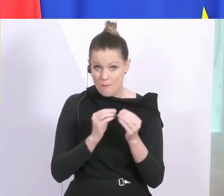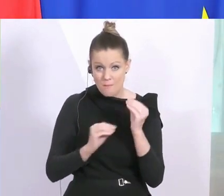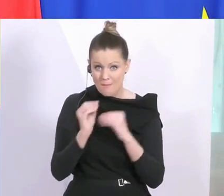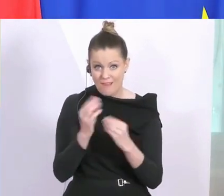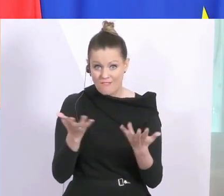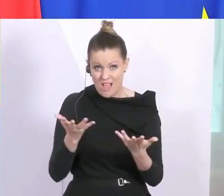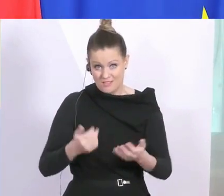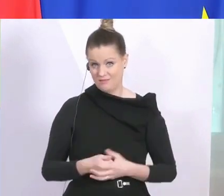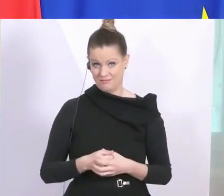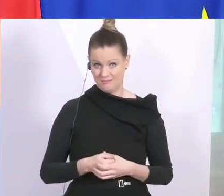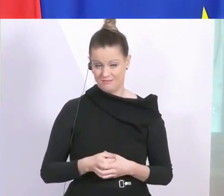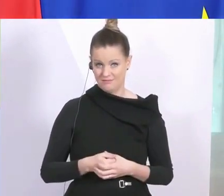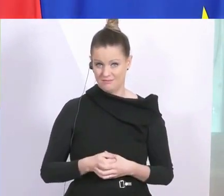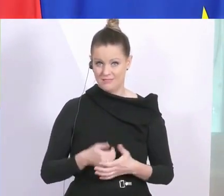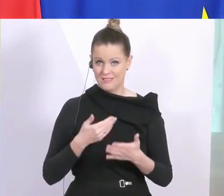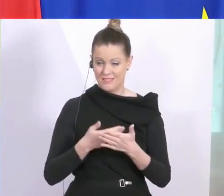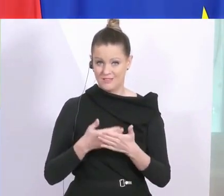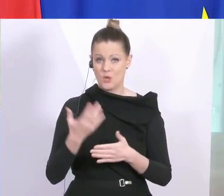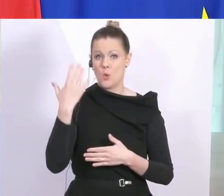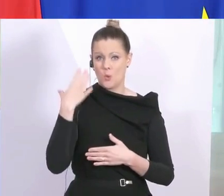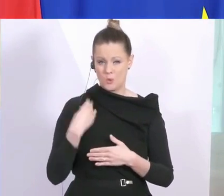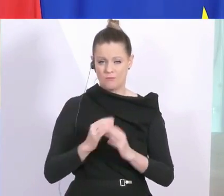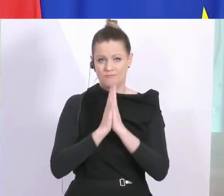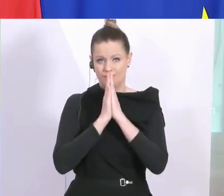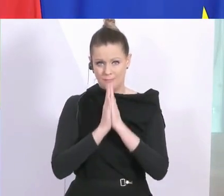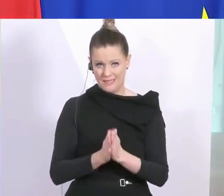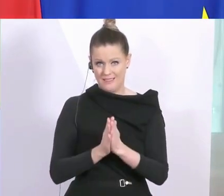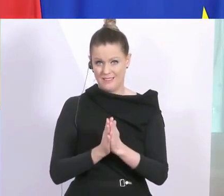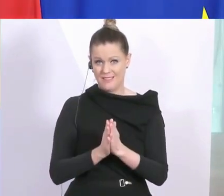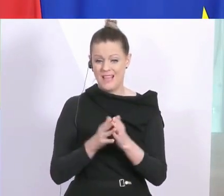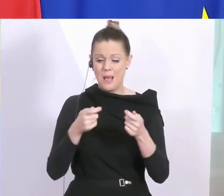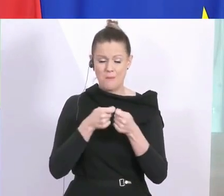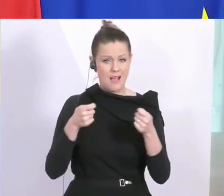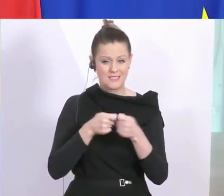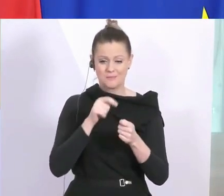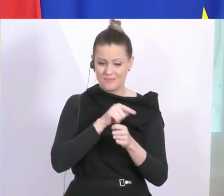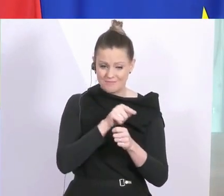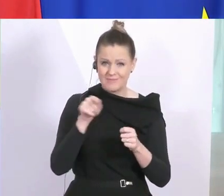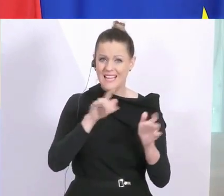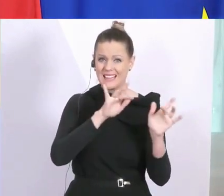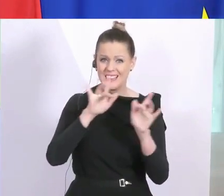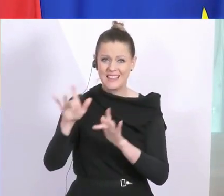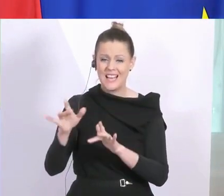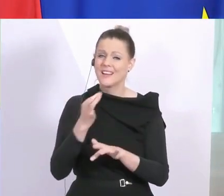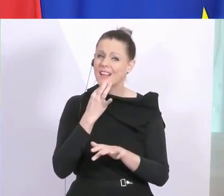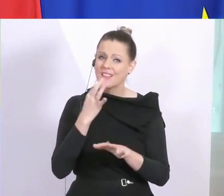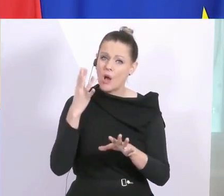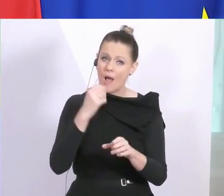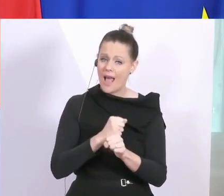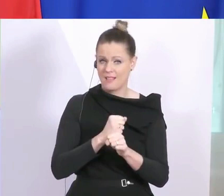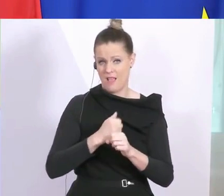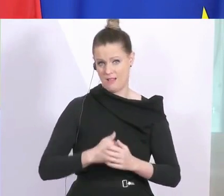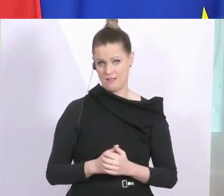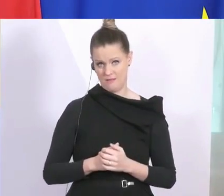möchte ich noch einmal dafür plädieren, dass diese auch genau eingehalten werden. Ich glaube, das Wichtige